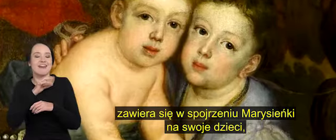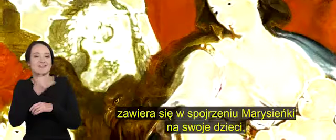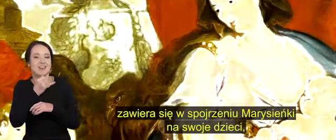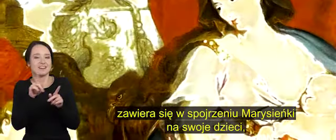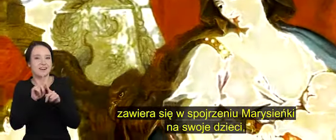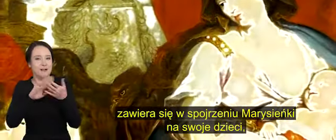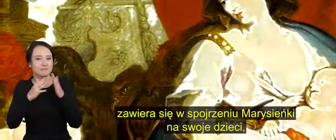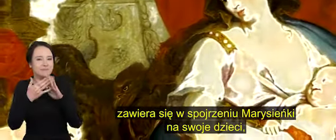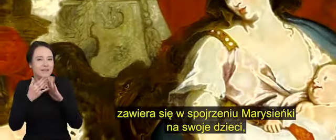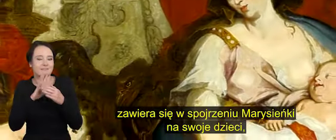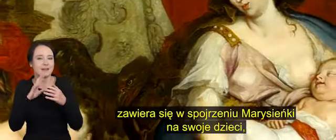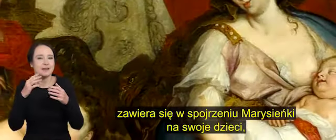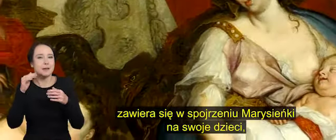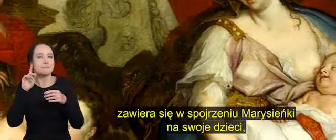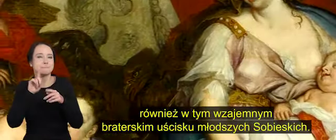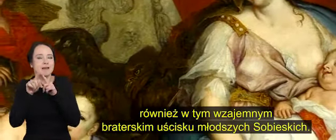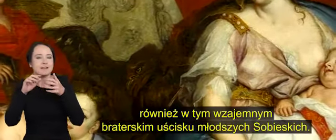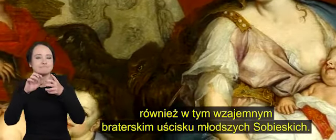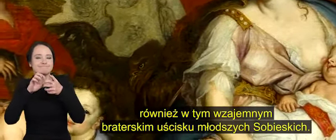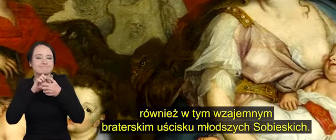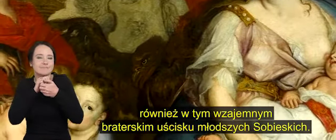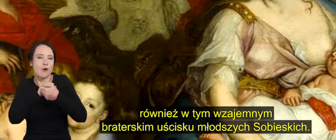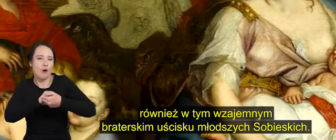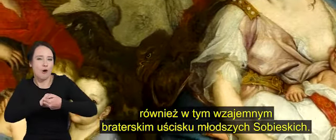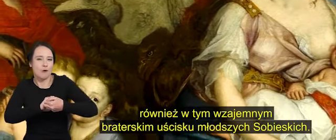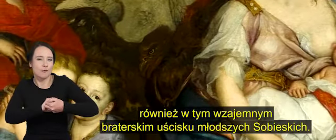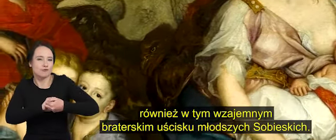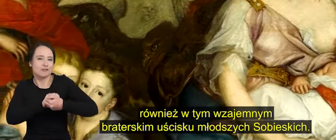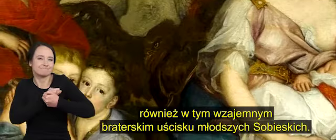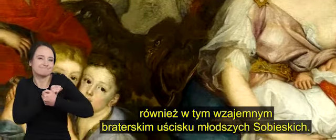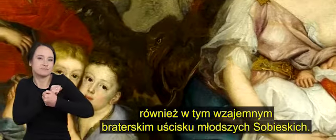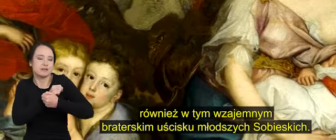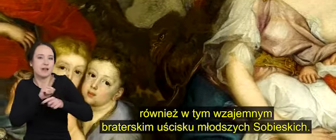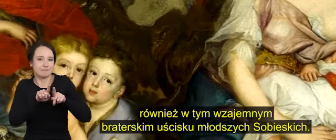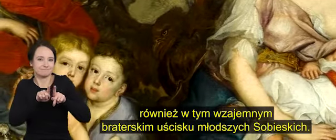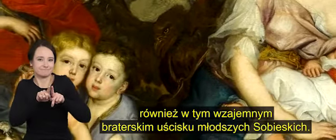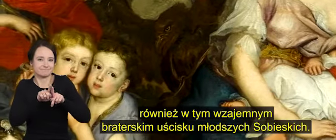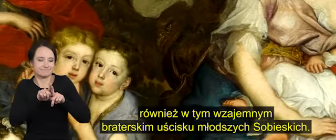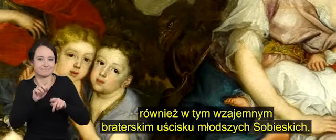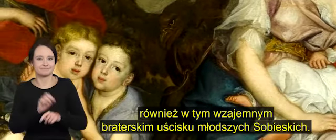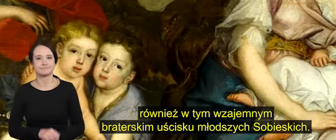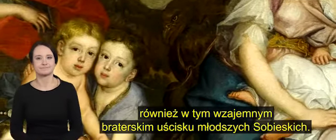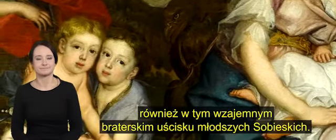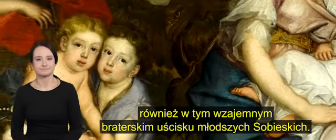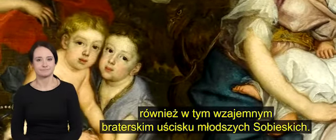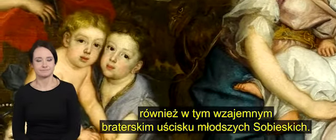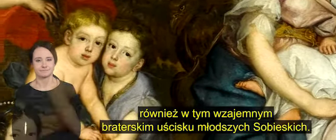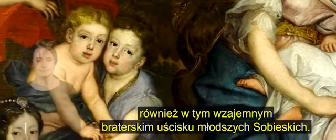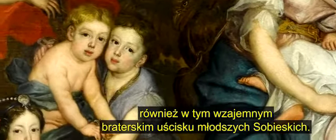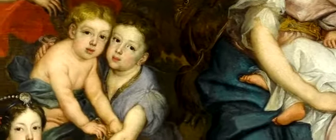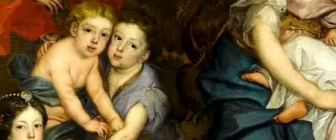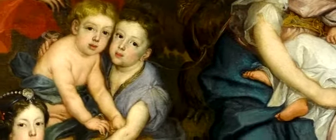spojrzeniu Marysieńki na swoje dzieci, również w tym wzajemnym braterskim uścisku młodszych